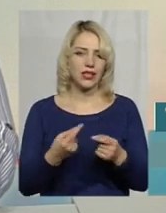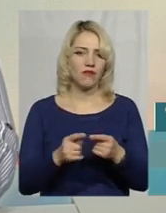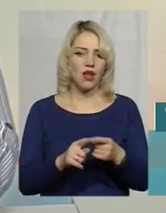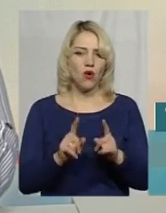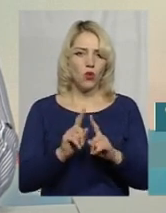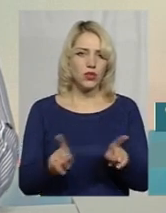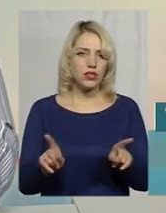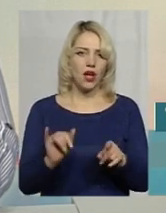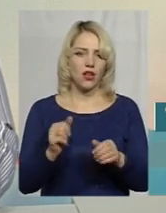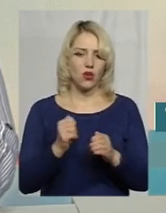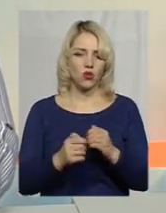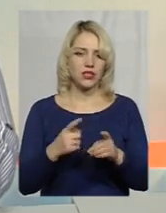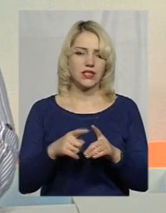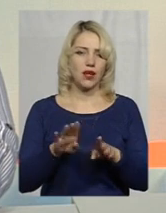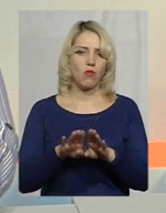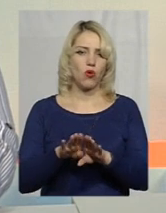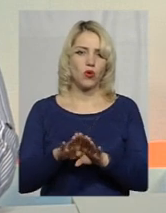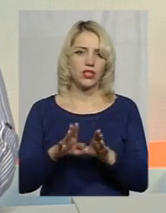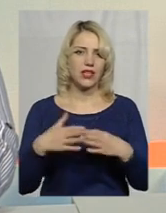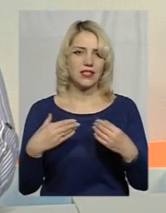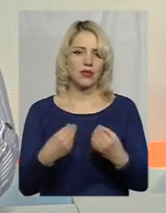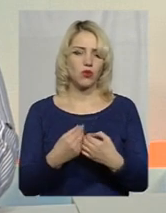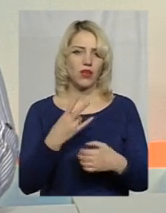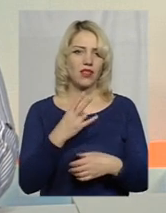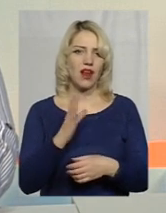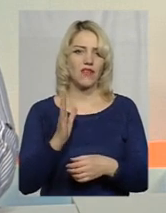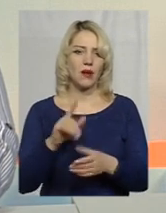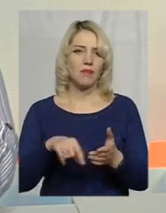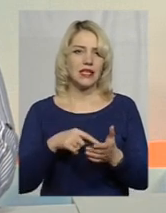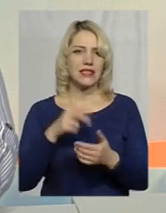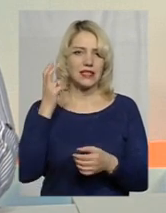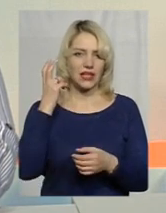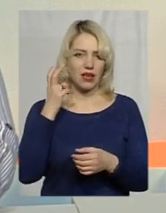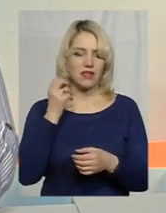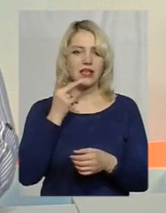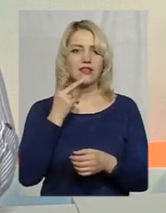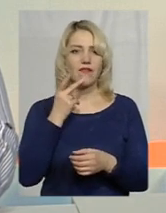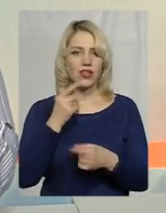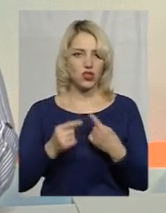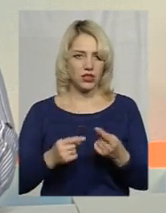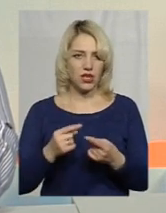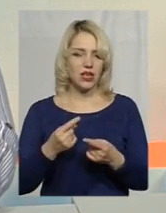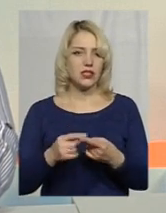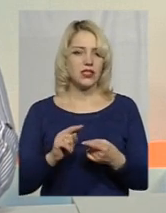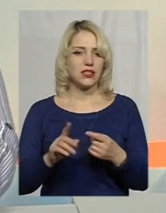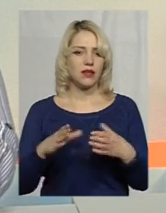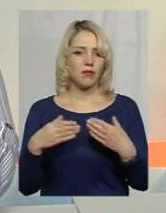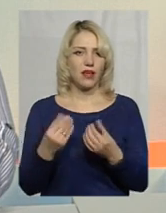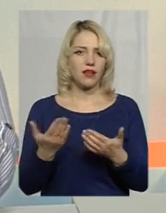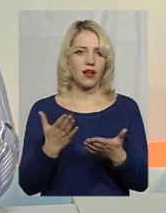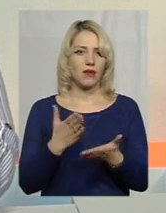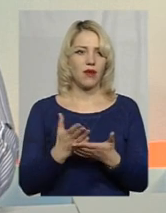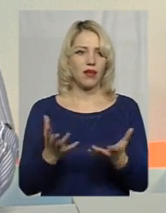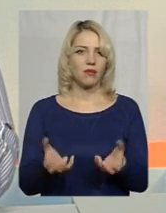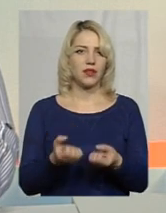схожа на сім'ю Наталі Валентинівни з міста Києва. Зазвичай, це сім'я, яка має